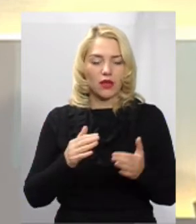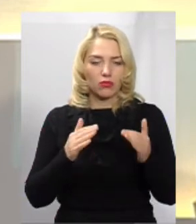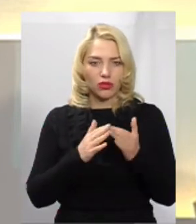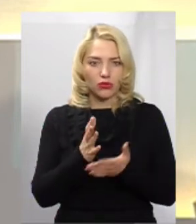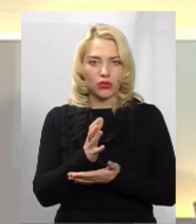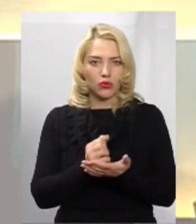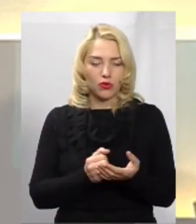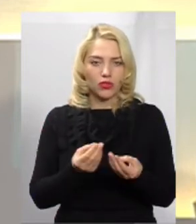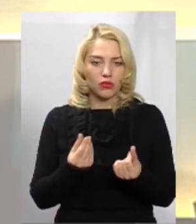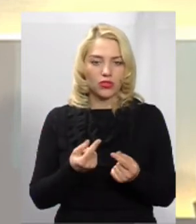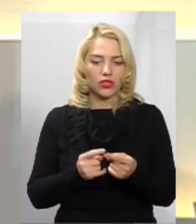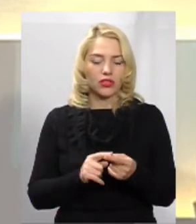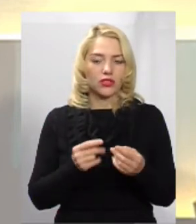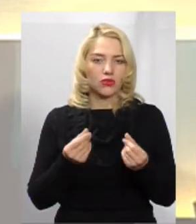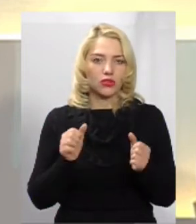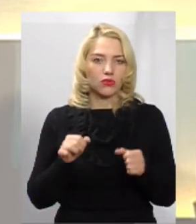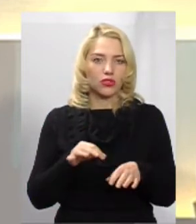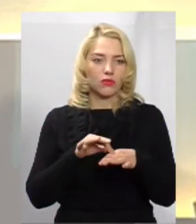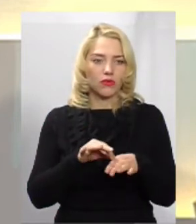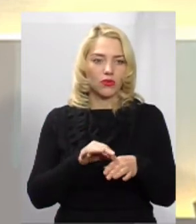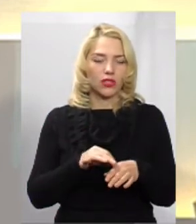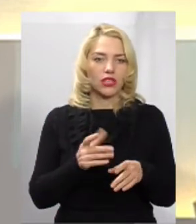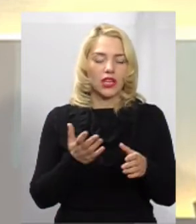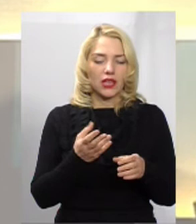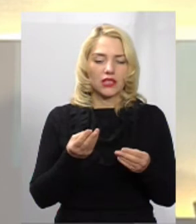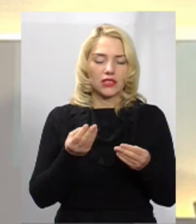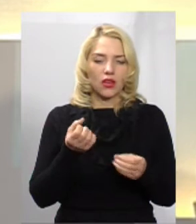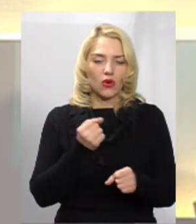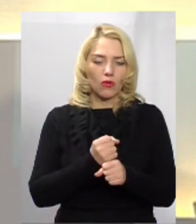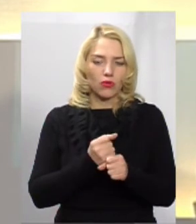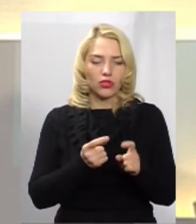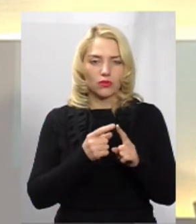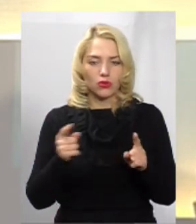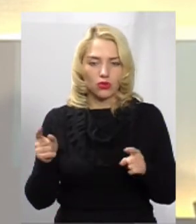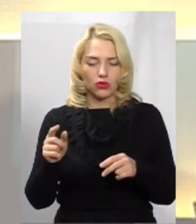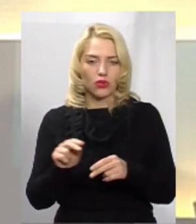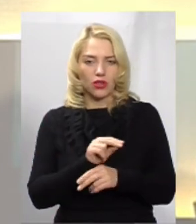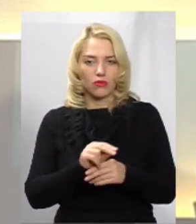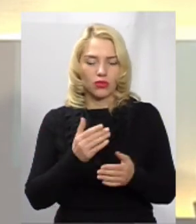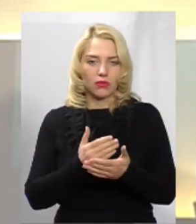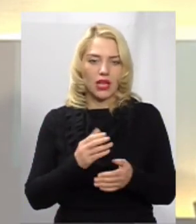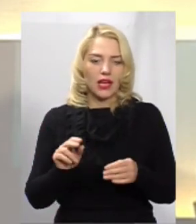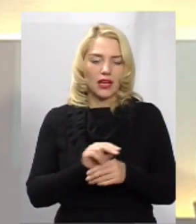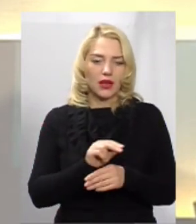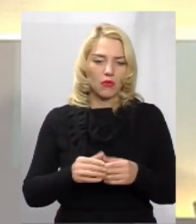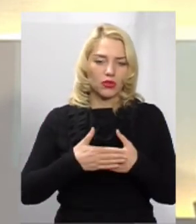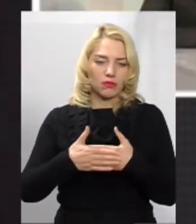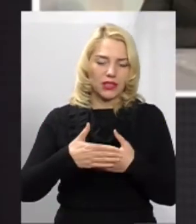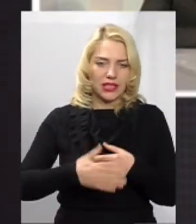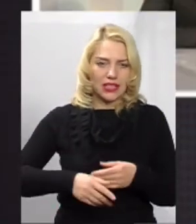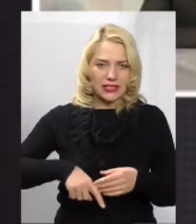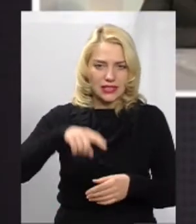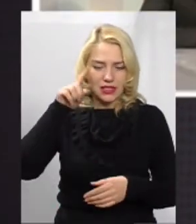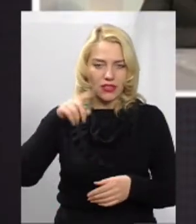кошти, і за ті кошти можна проводити якісь роботи з поточного ремонту. Чи то ремонт під'їздів, чи то поточний ремонт даху, чи то